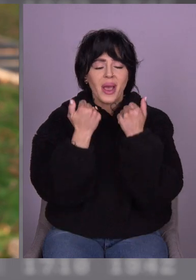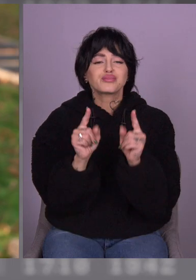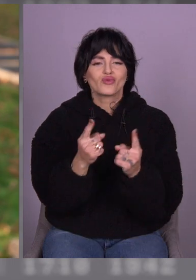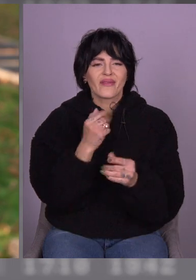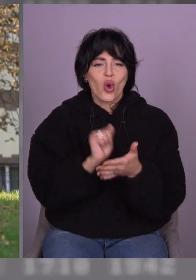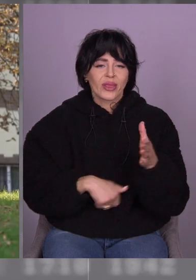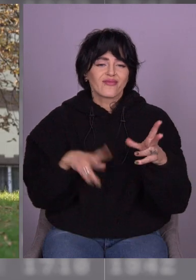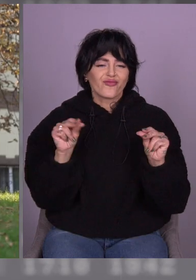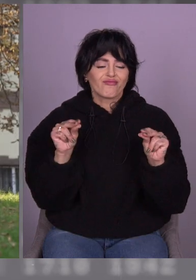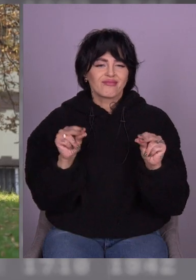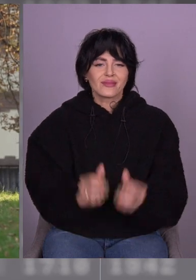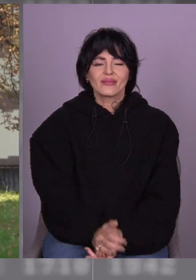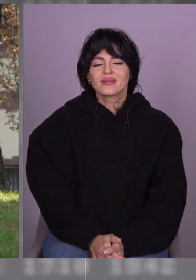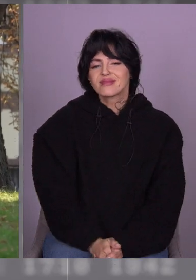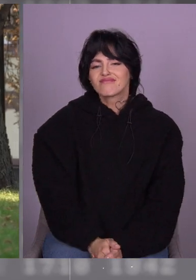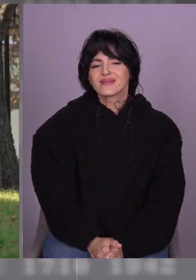частя.